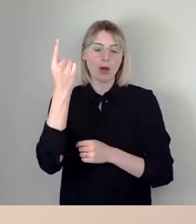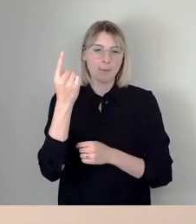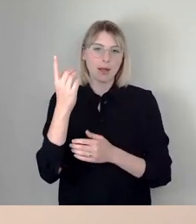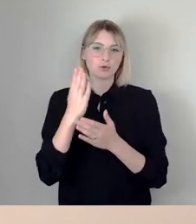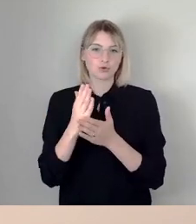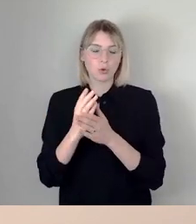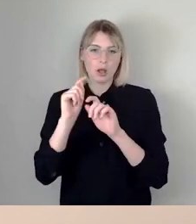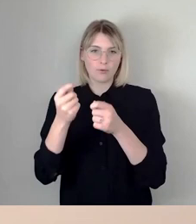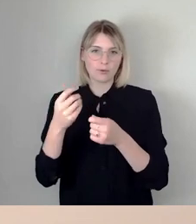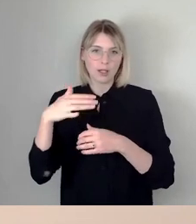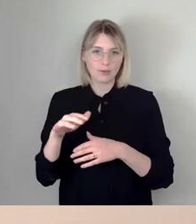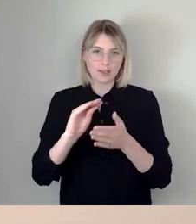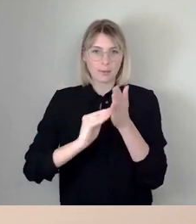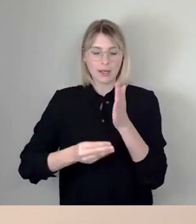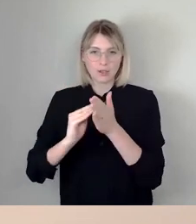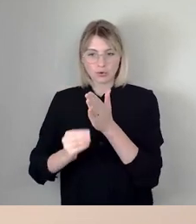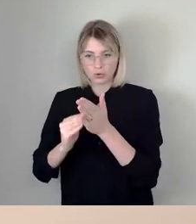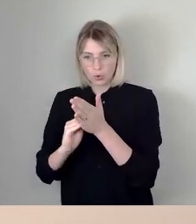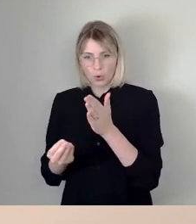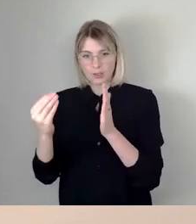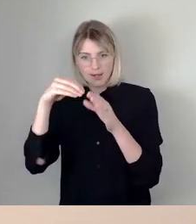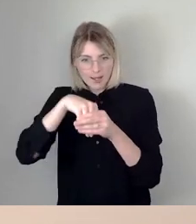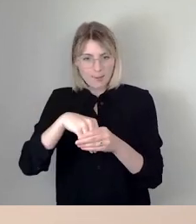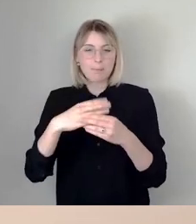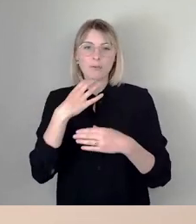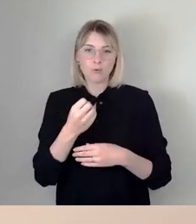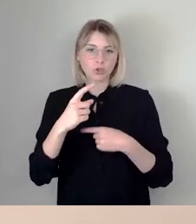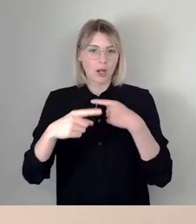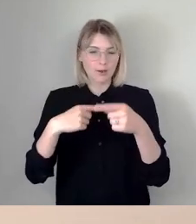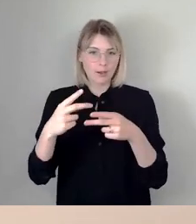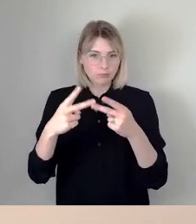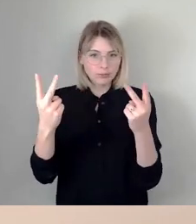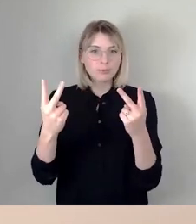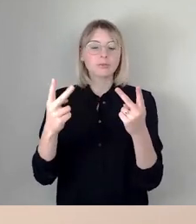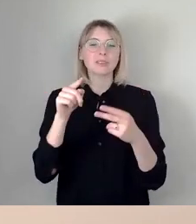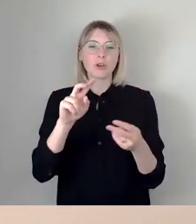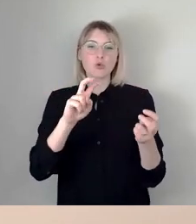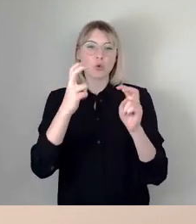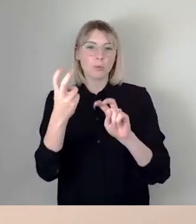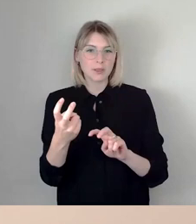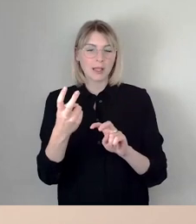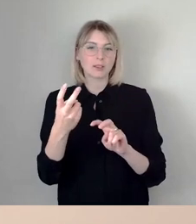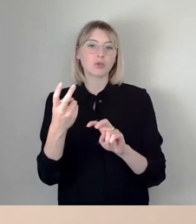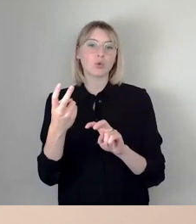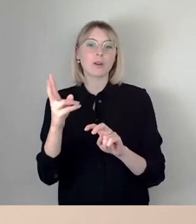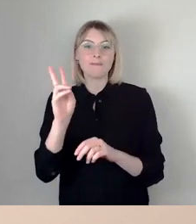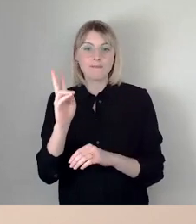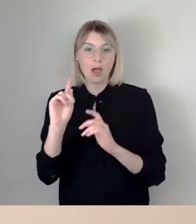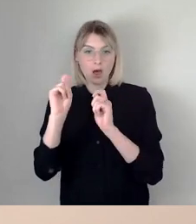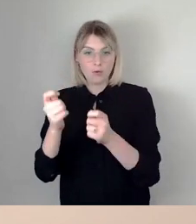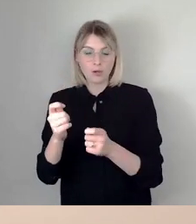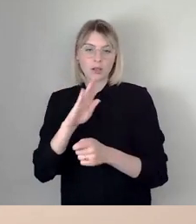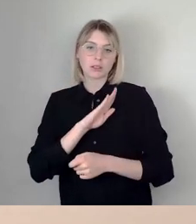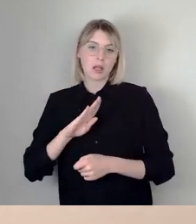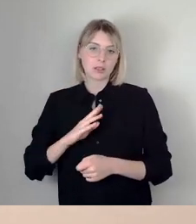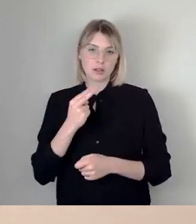geforderte Lösung zu entwickeln. Mit der Umsetzung wurde die Sachsenenergie beauftragt. Mit Unterstützung der